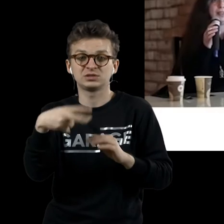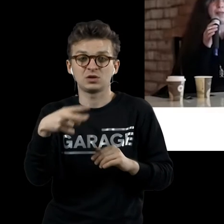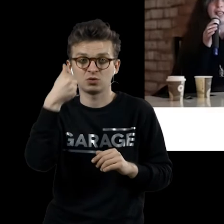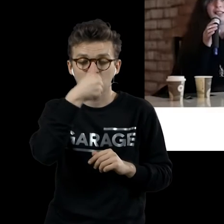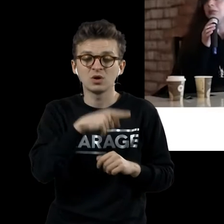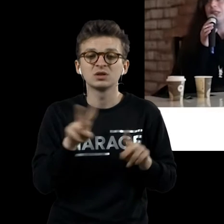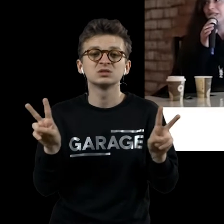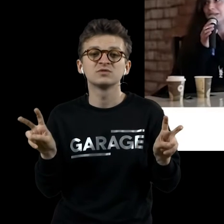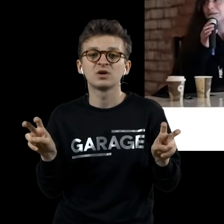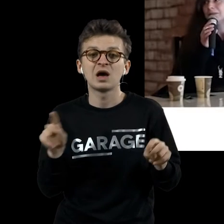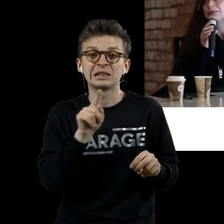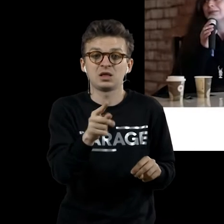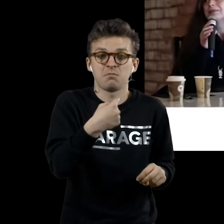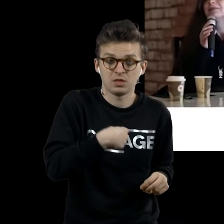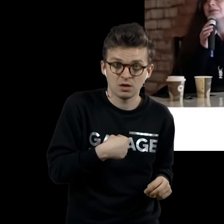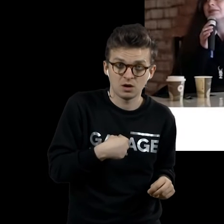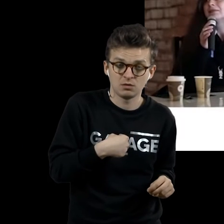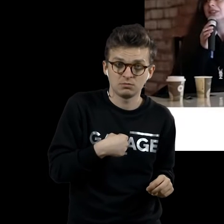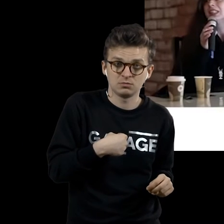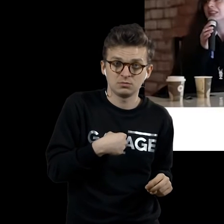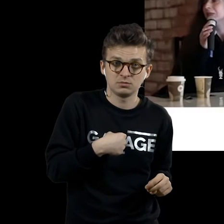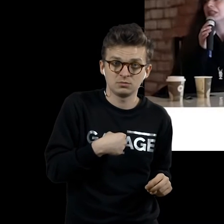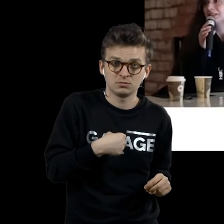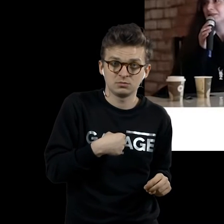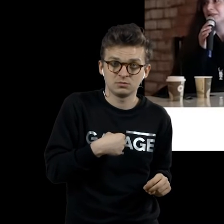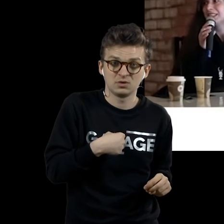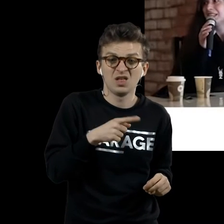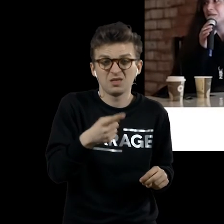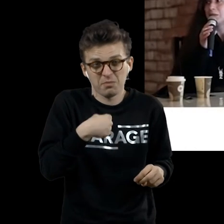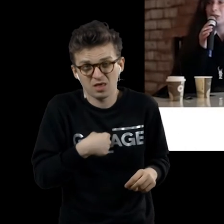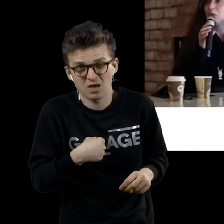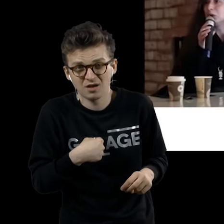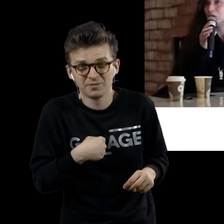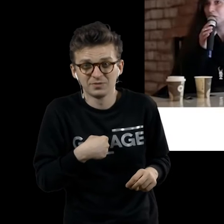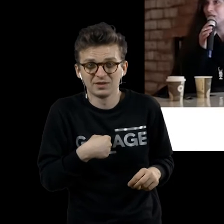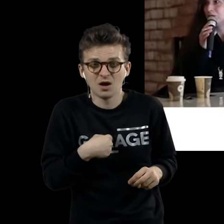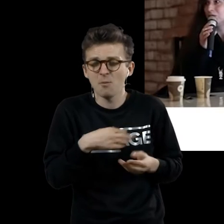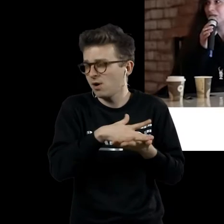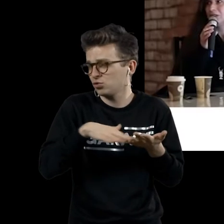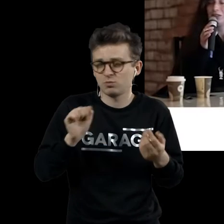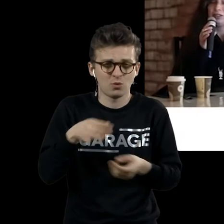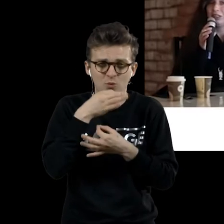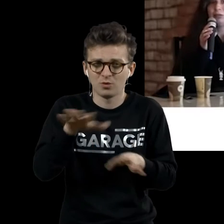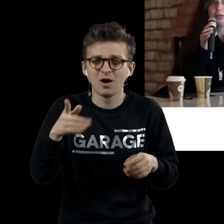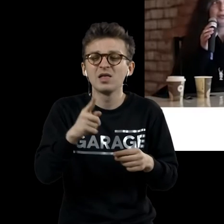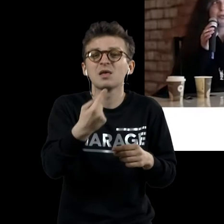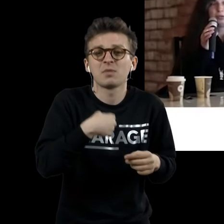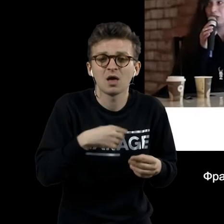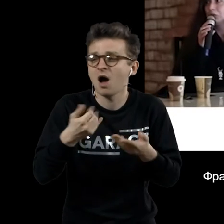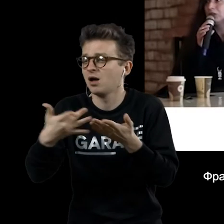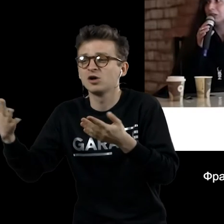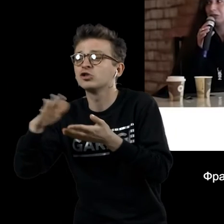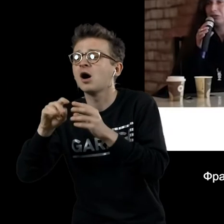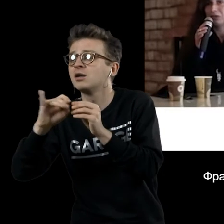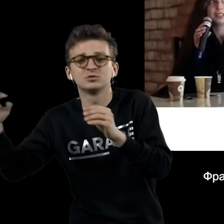она «Ты меня, ты или ты мне». Продолжить можно как угодно. Ты мне... Ну,